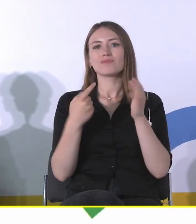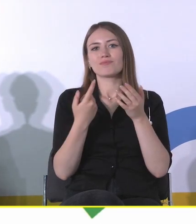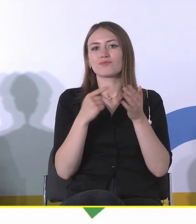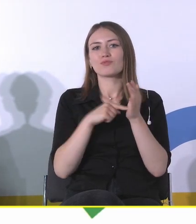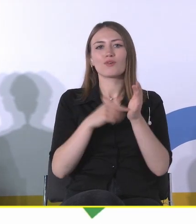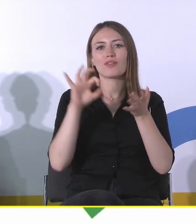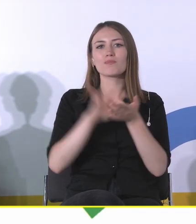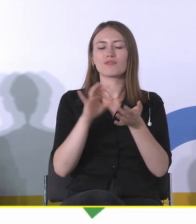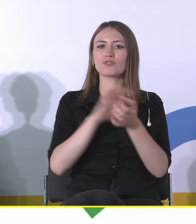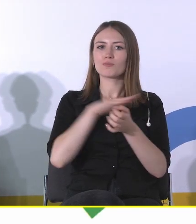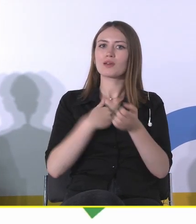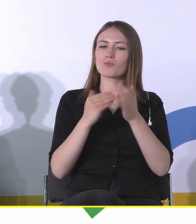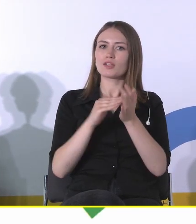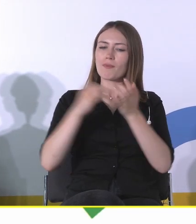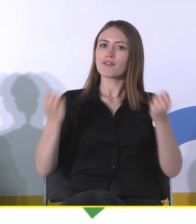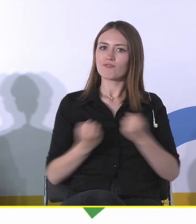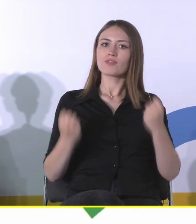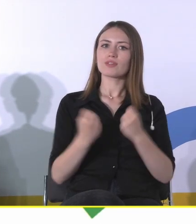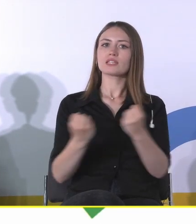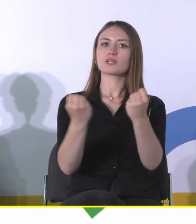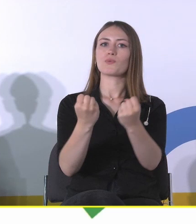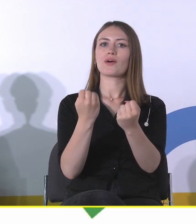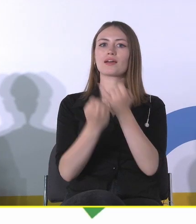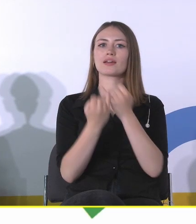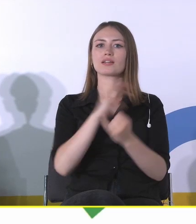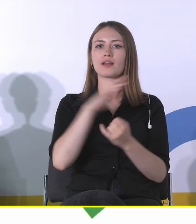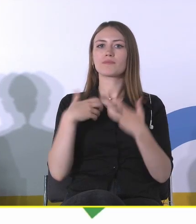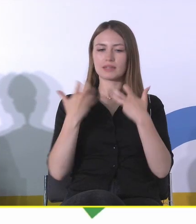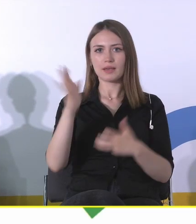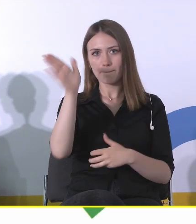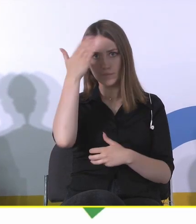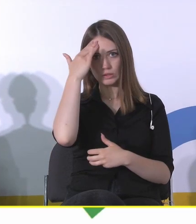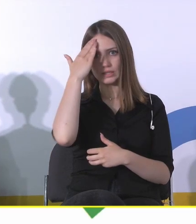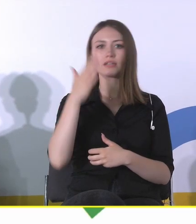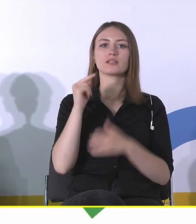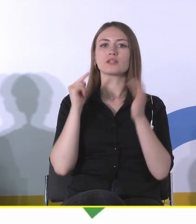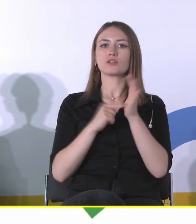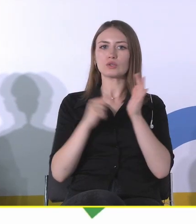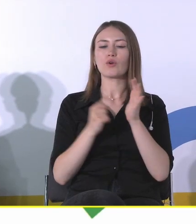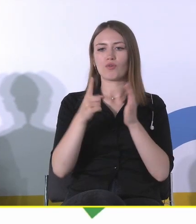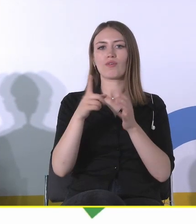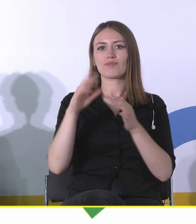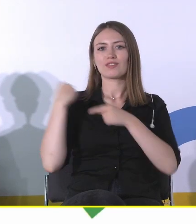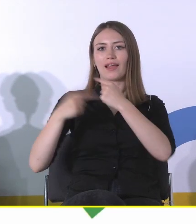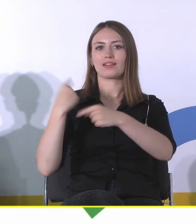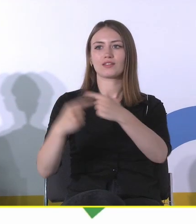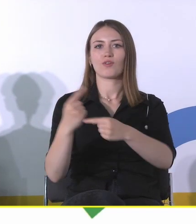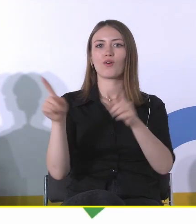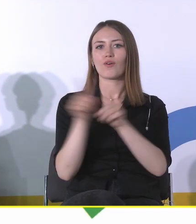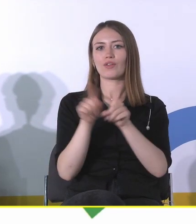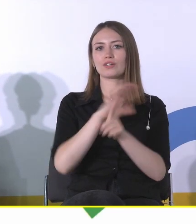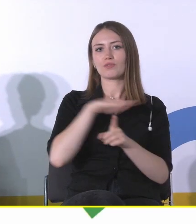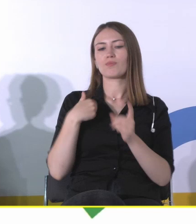wysiłku, żebyśmy chcieli przede wszystkim poznać to właśnie dziedzictwo i wyciągnąć z niego jak najwięcej